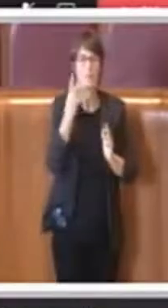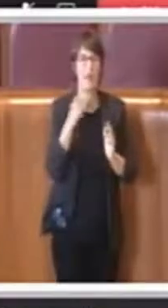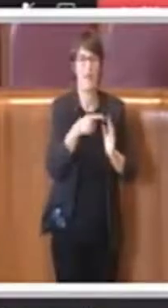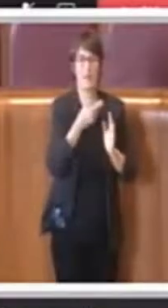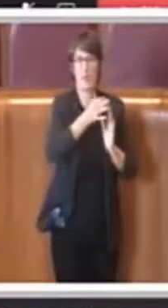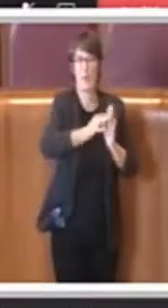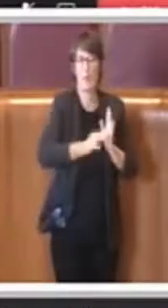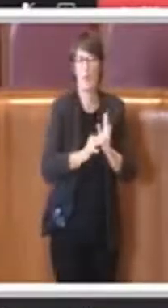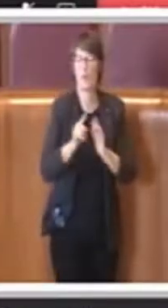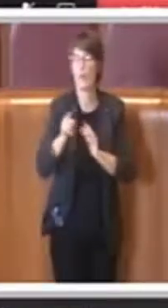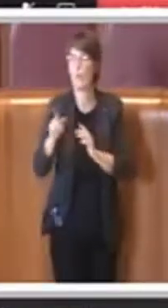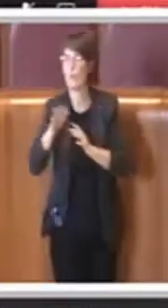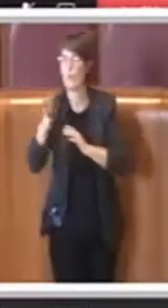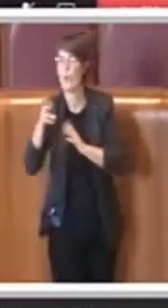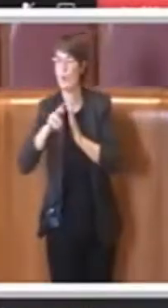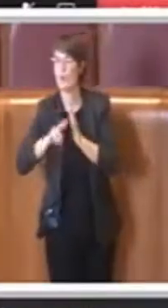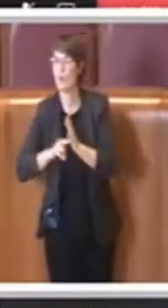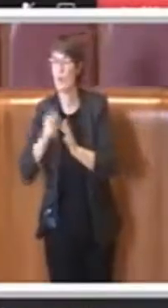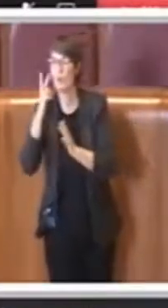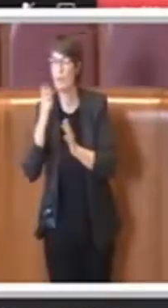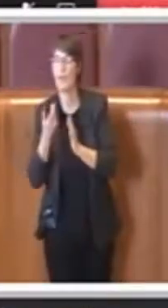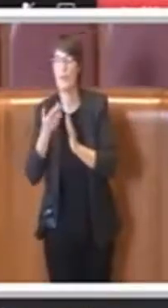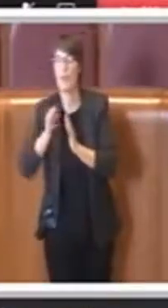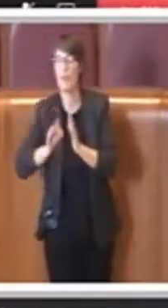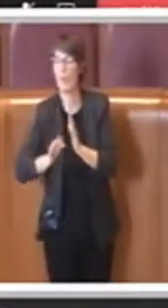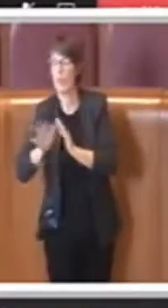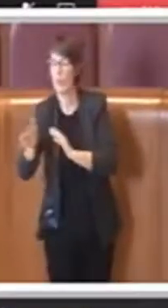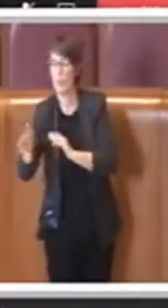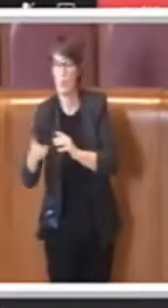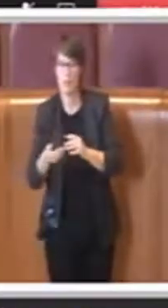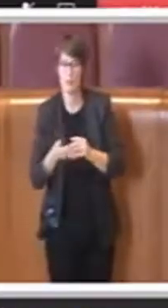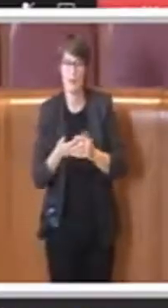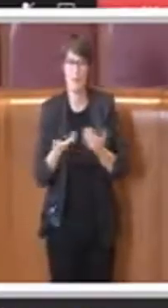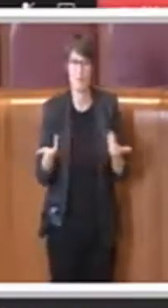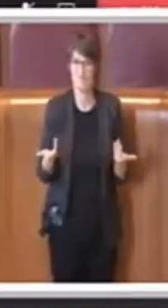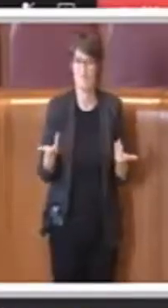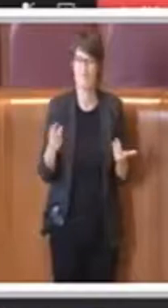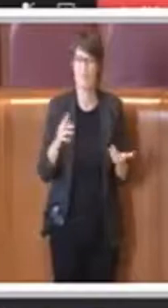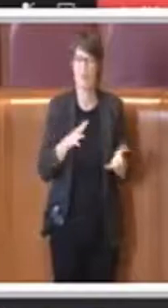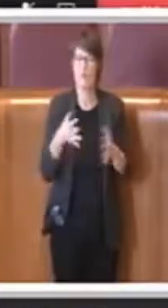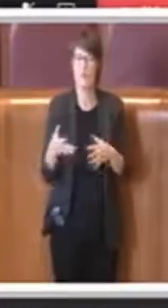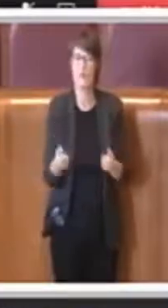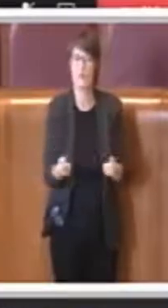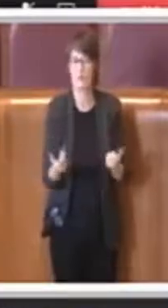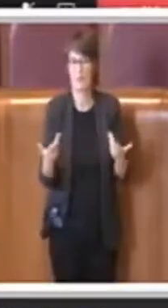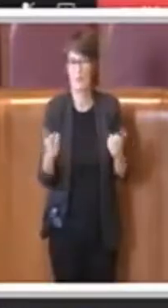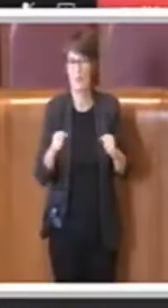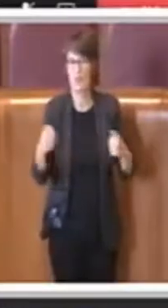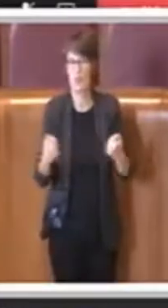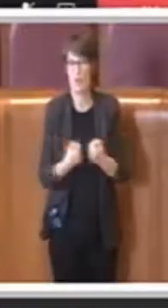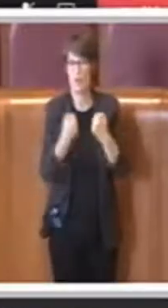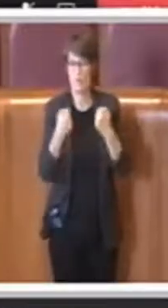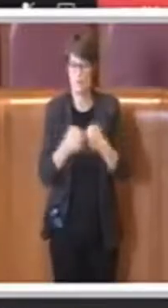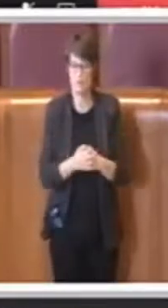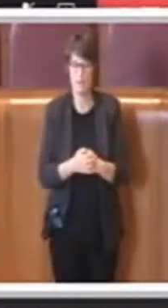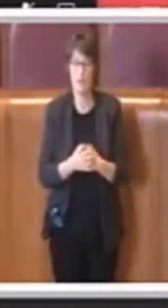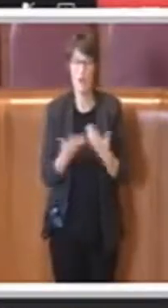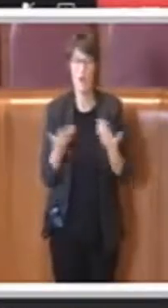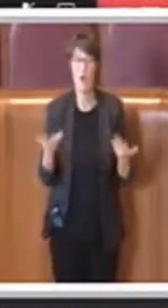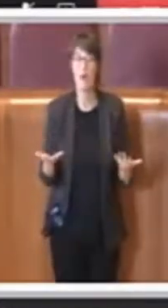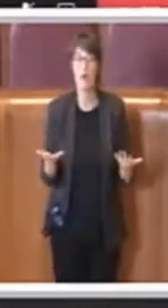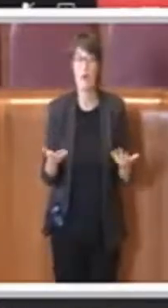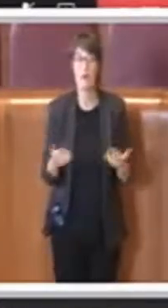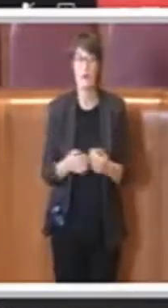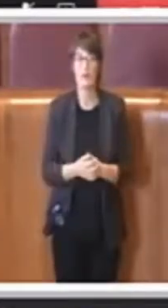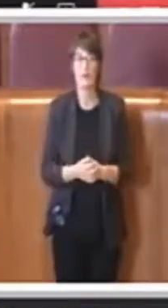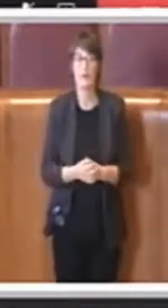e quindi garantire l'esercizio di questi diritti, perché sono i veri e propri diritti, ci sia diciamo un conflitto. Allora l'operazione che si sta cercando di